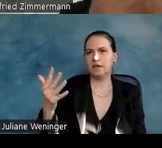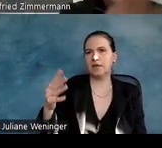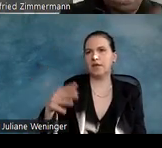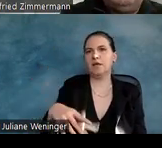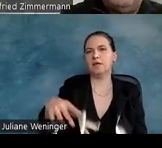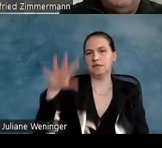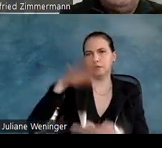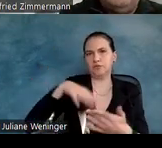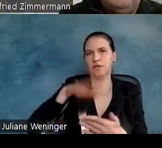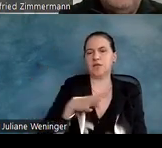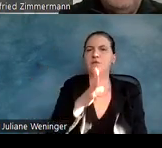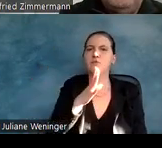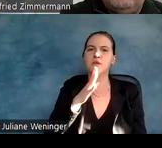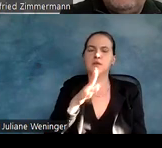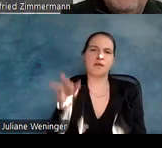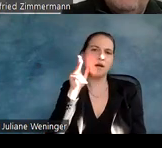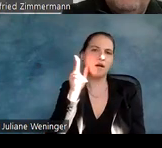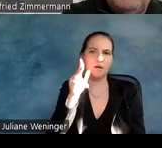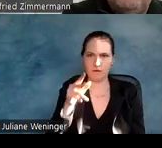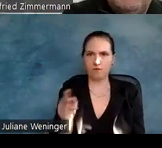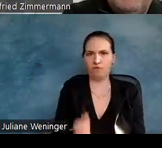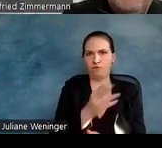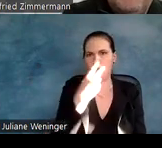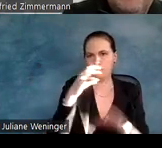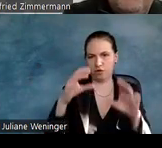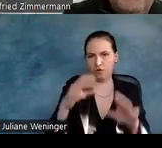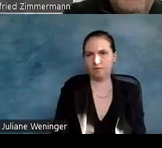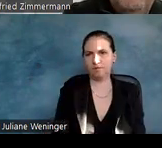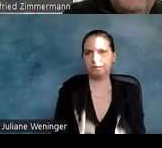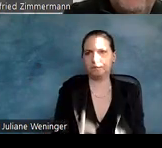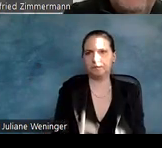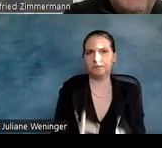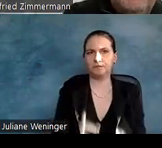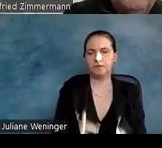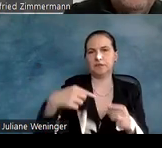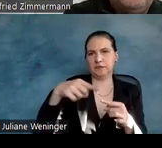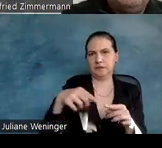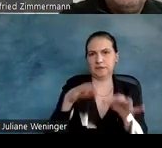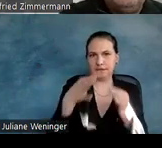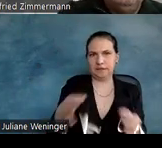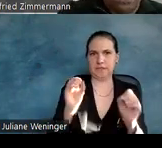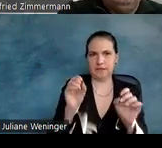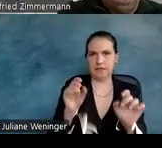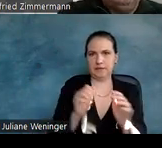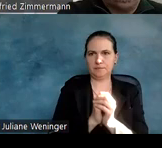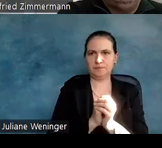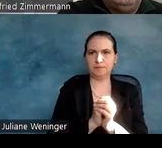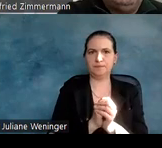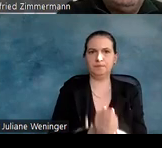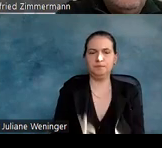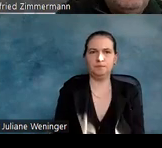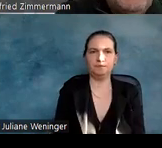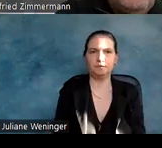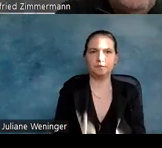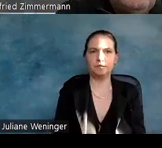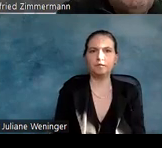Und dann werden wir gleich jeder von denen gucken, was die genau bedeutet. Also der